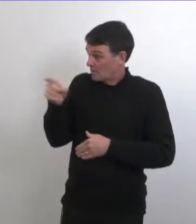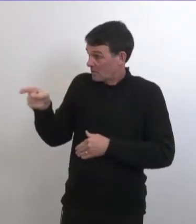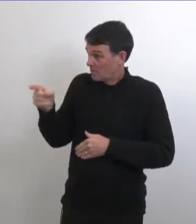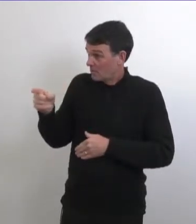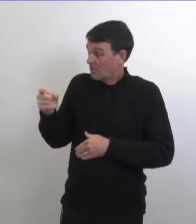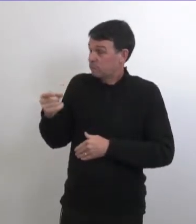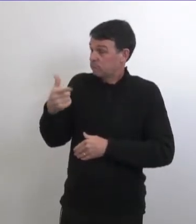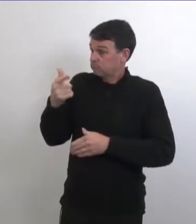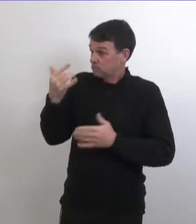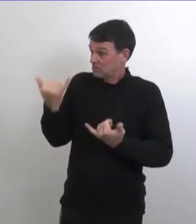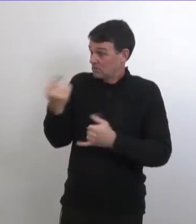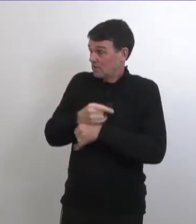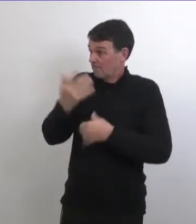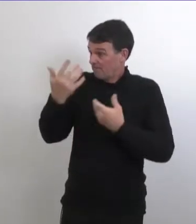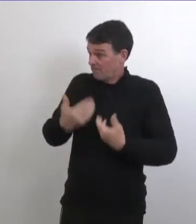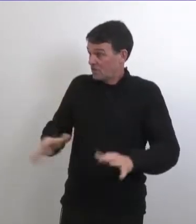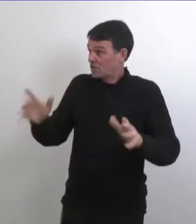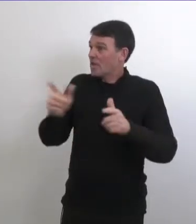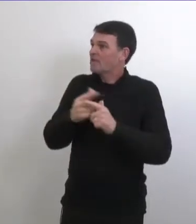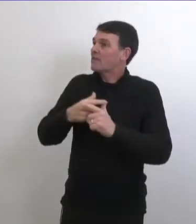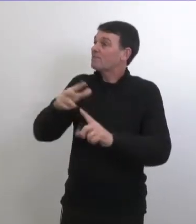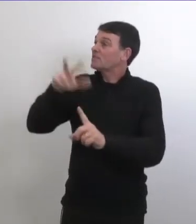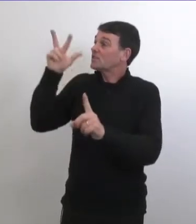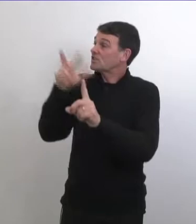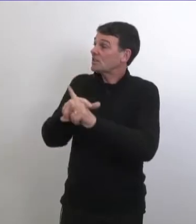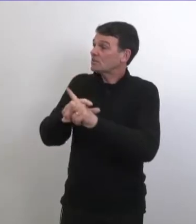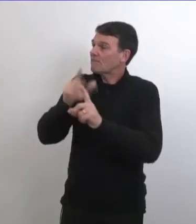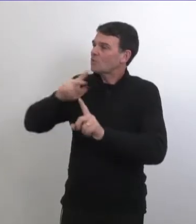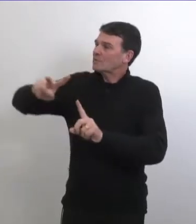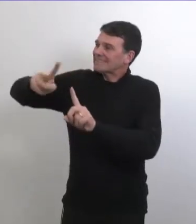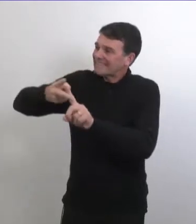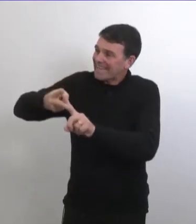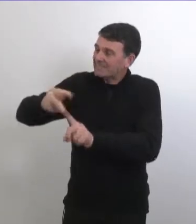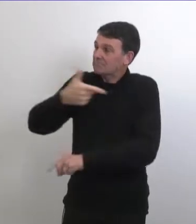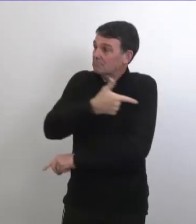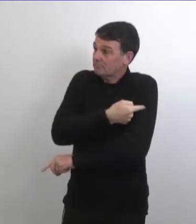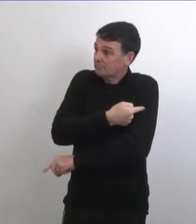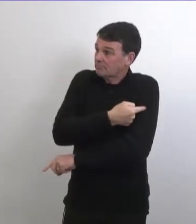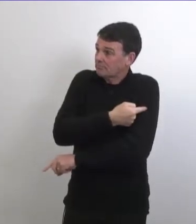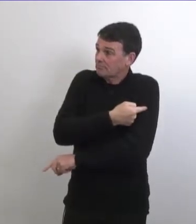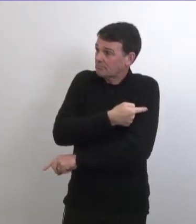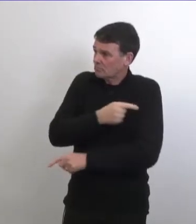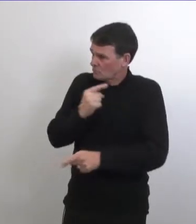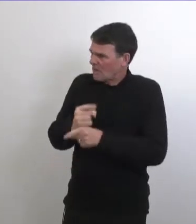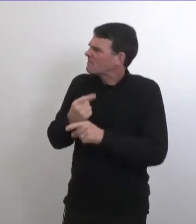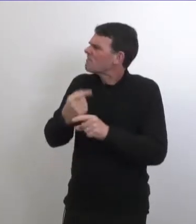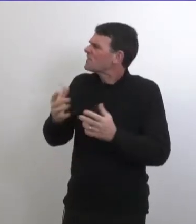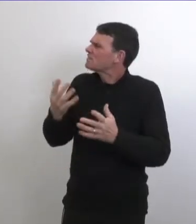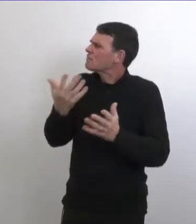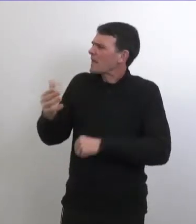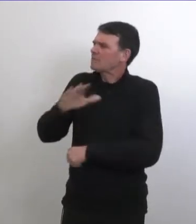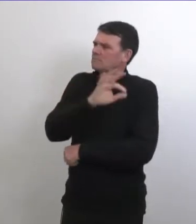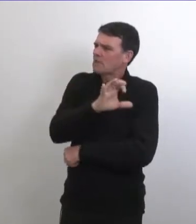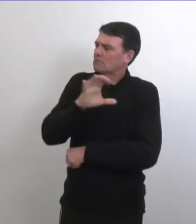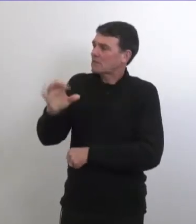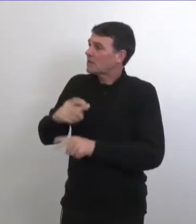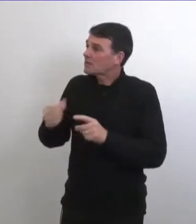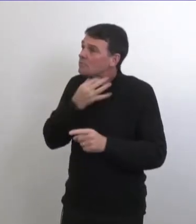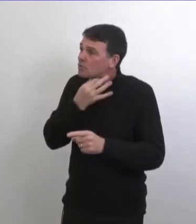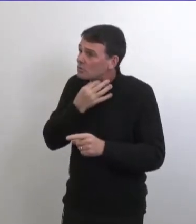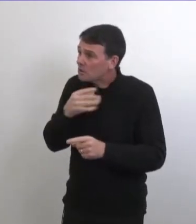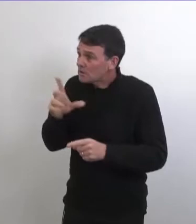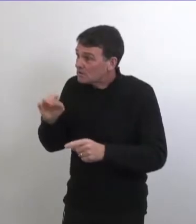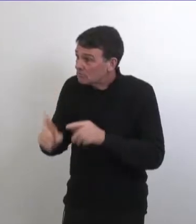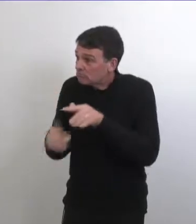travers de la santé qui vont être vaccinés d'ici la fin de la journée aujourd'hui alors une fois qu'ils auront été vaccinés ce qu'ils ont déjà un rendez vous pour leur